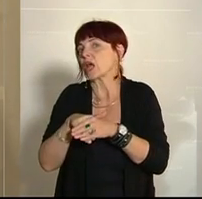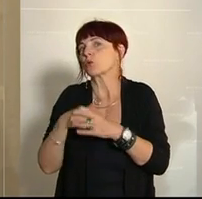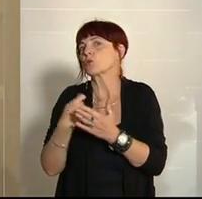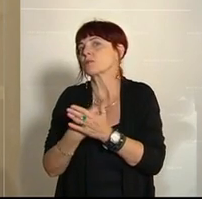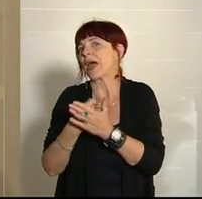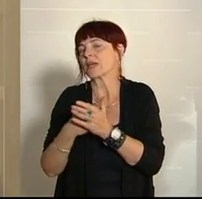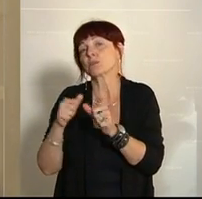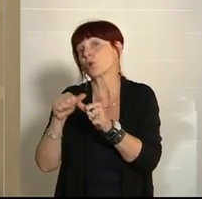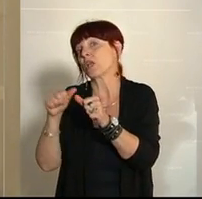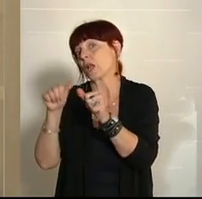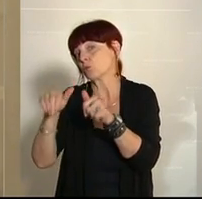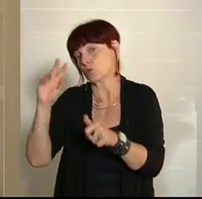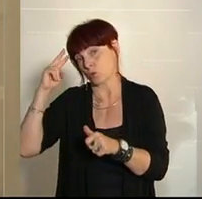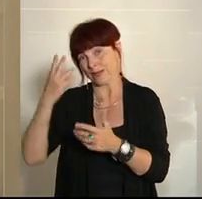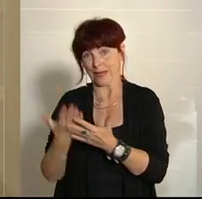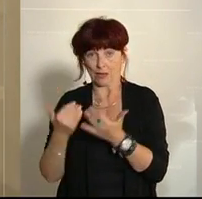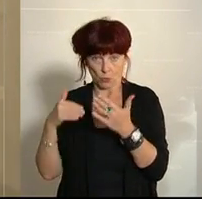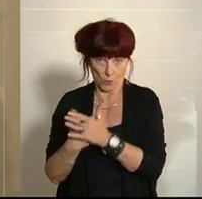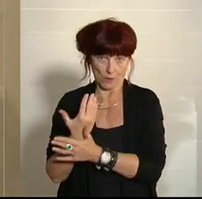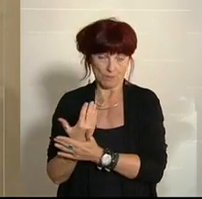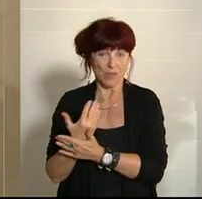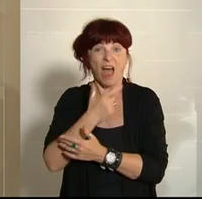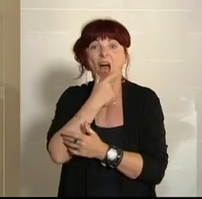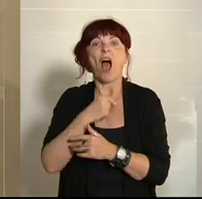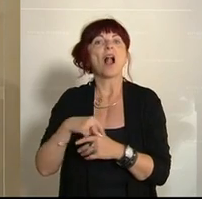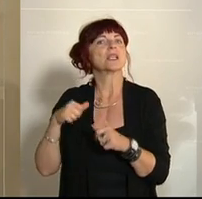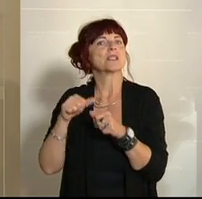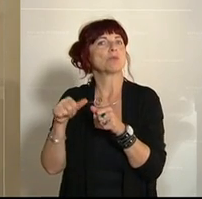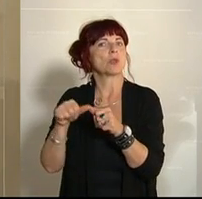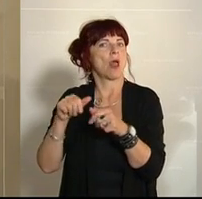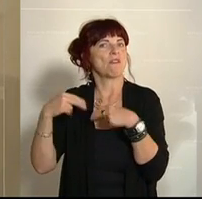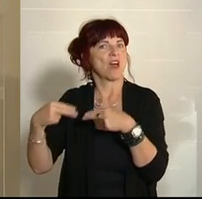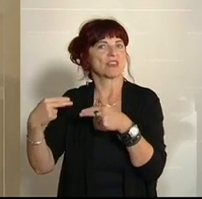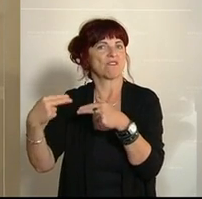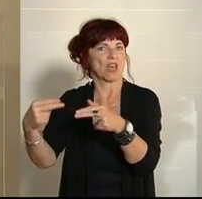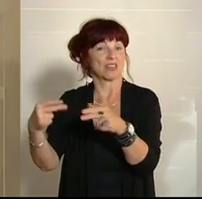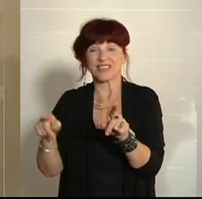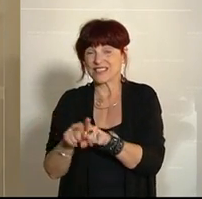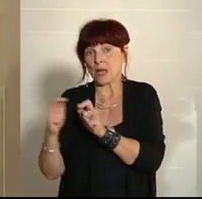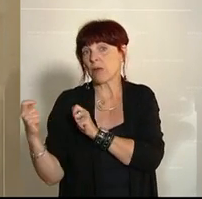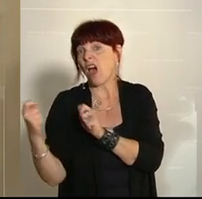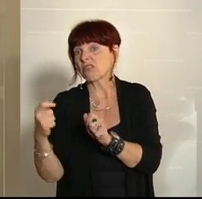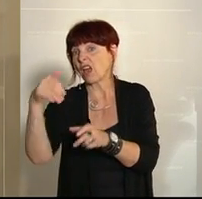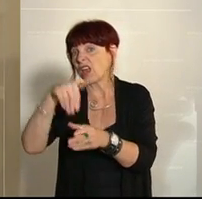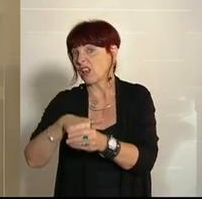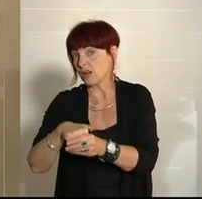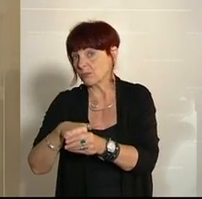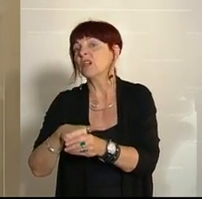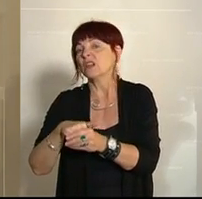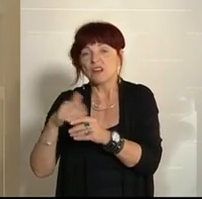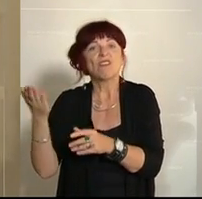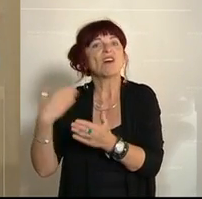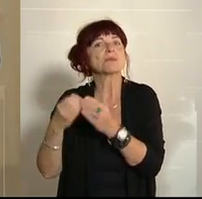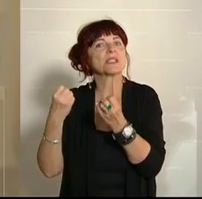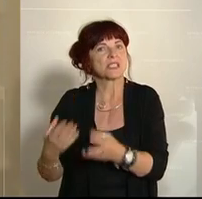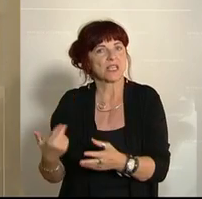überdenken. Denn wenn wir das nicht machen, wenn wir das alte Modell einfach fortschreiben, so wie das in diesem Antrag vorgesehen ist, wird Folgendes passieren. 2017 bei